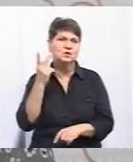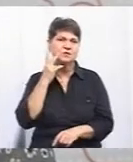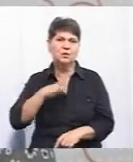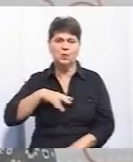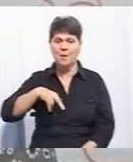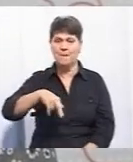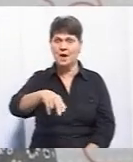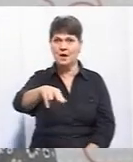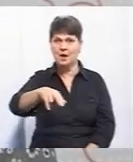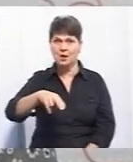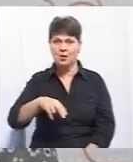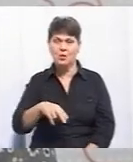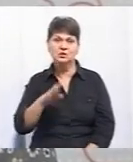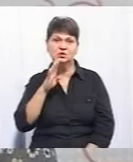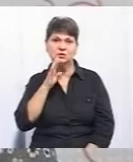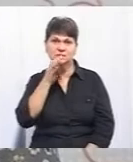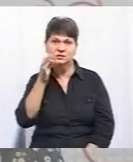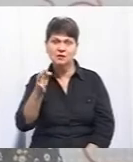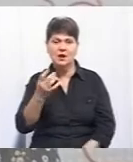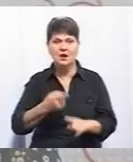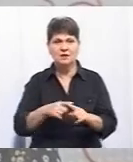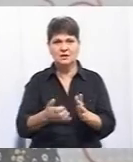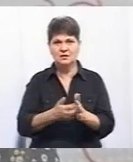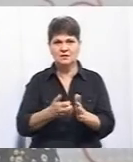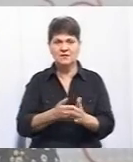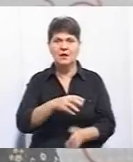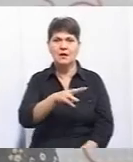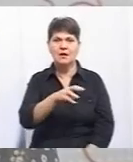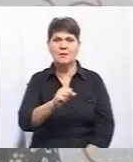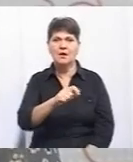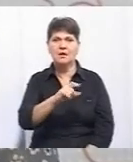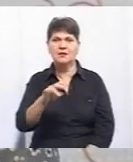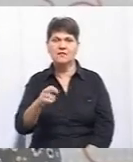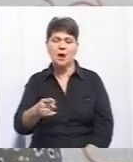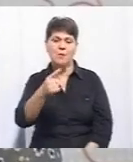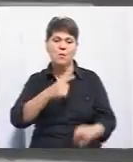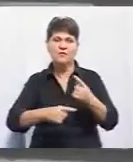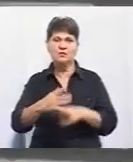пішохідний перехід, каже жінка, але цього недостатньо. Із Махнівки повернулася Юлія Вознюк.